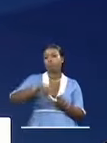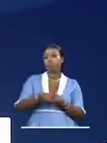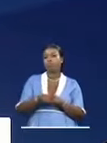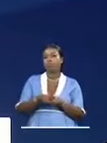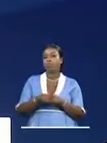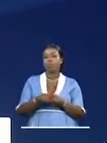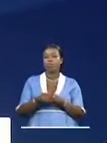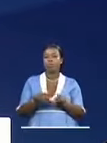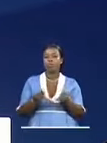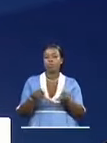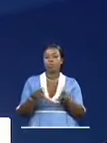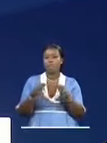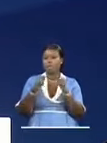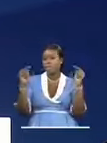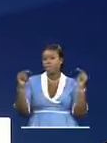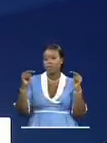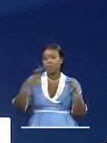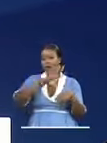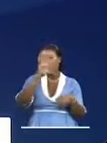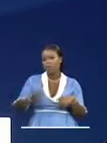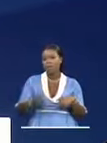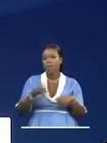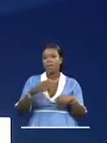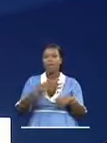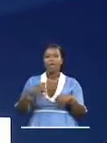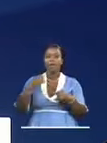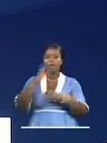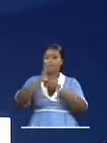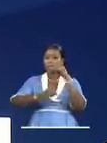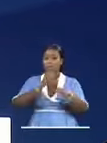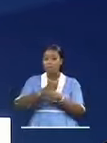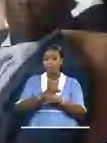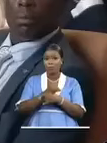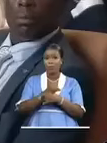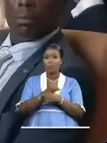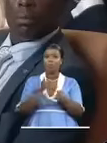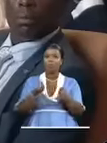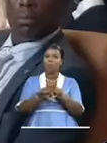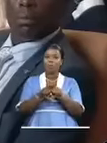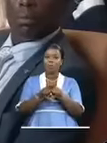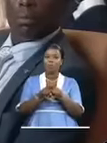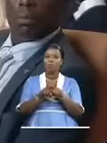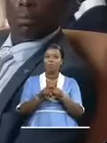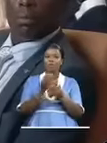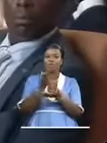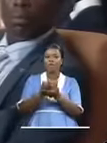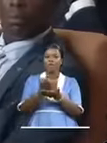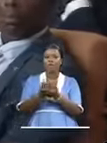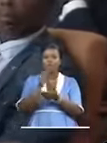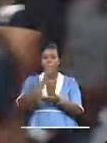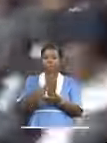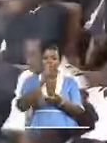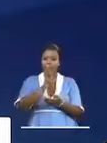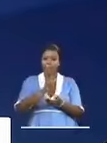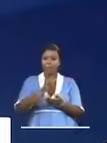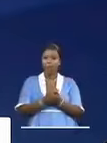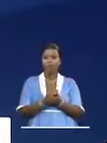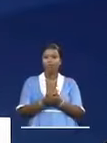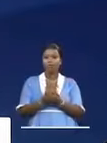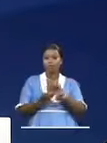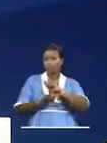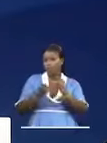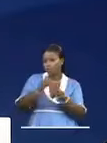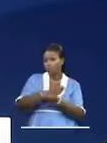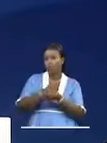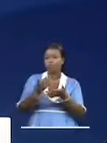africain et éventuellement au niveau international pour boucler le financement qui est demandé, le gap de financement privé. Ça,'est une innovation vraiment,